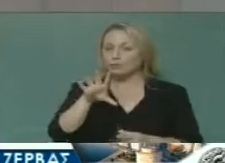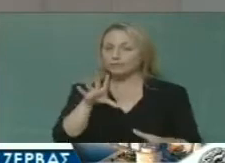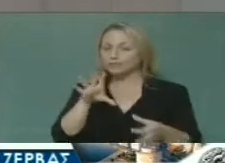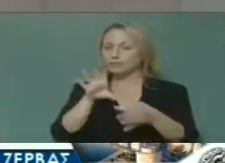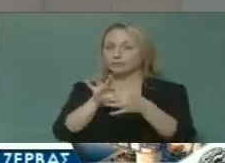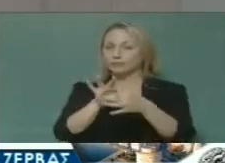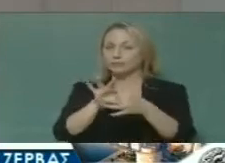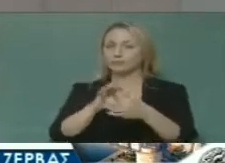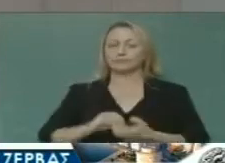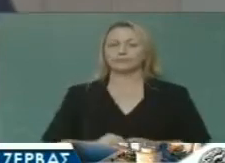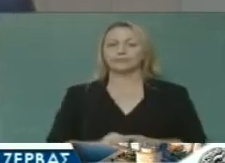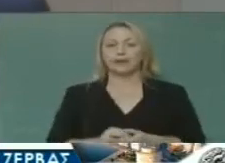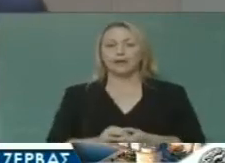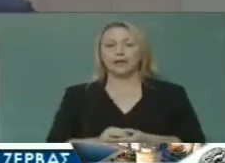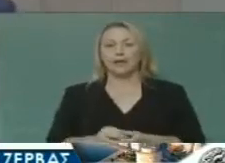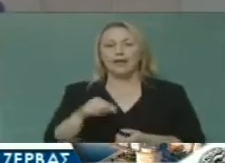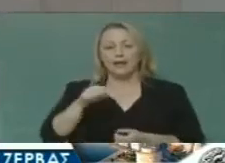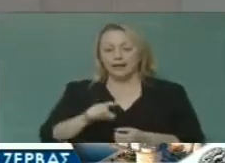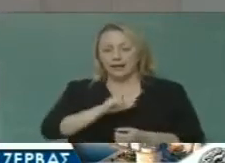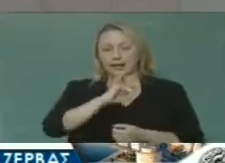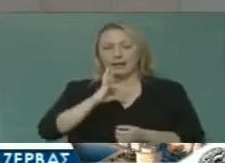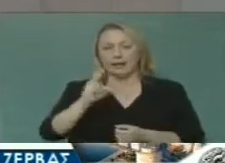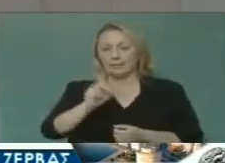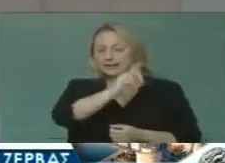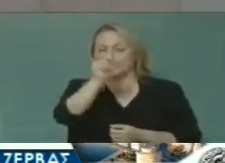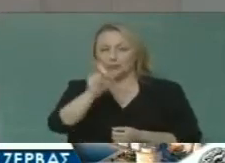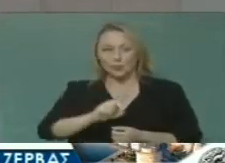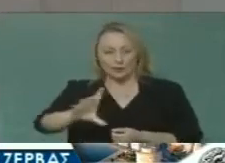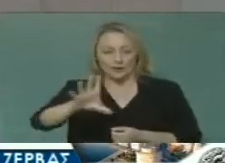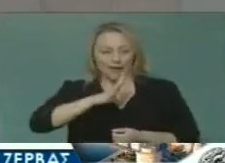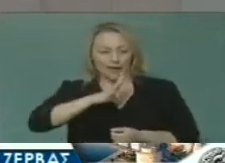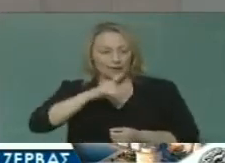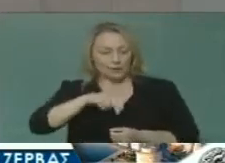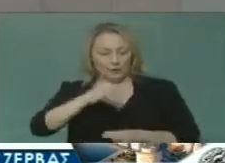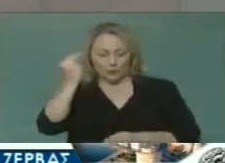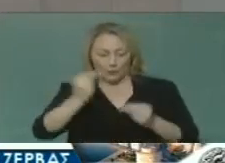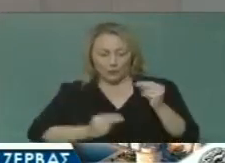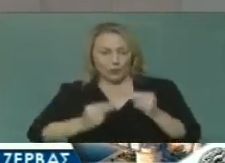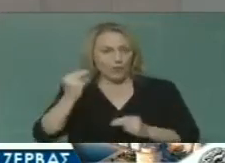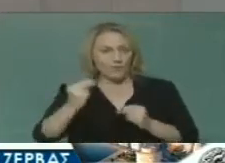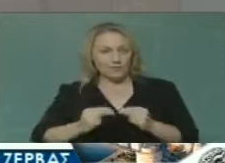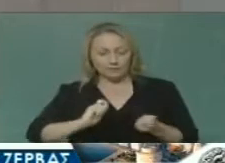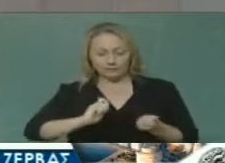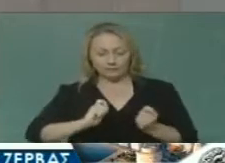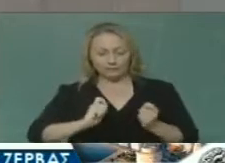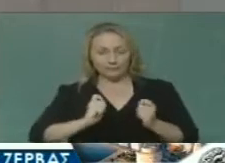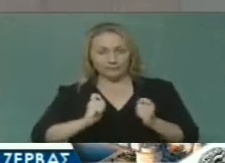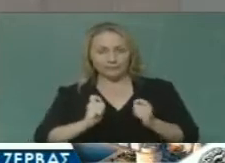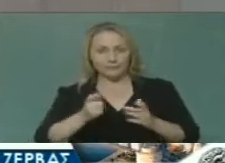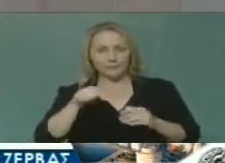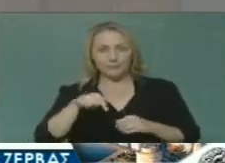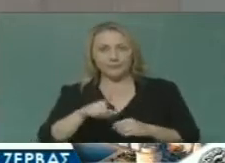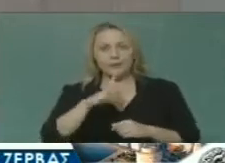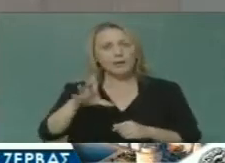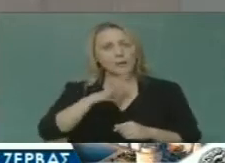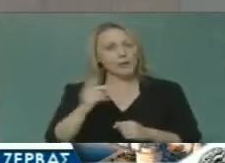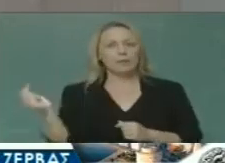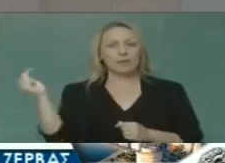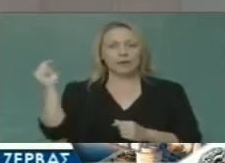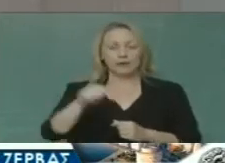καθορίζουν πολύ στην καθημερινότητά του την καθημερινότητα τέκτου κατοίκου και του επισκέπτη.